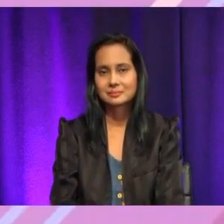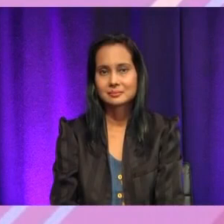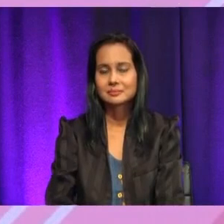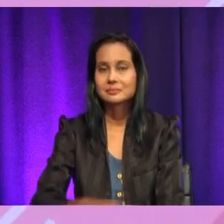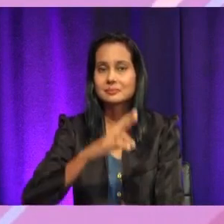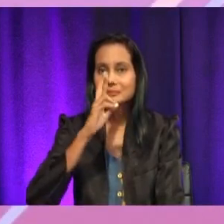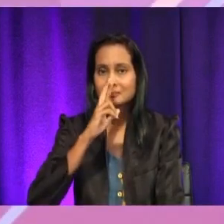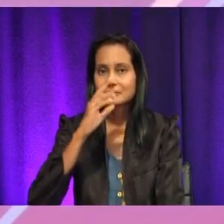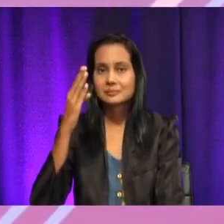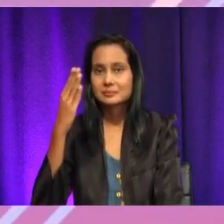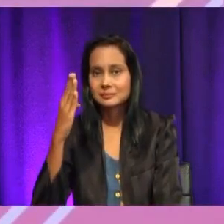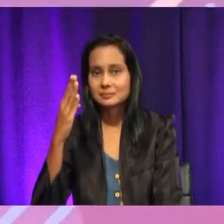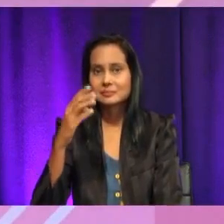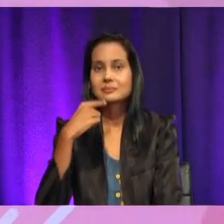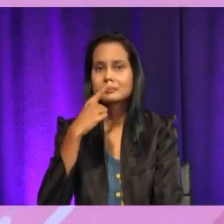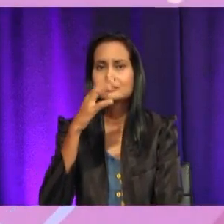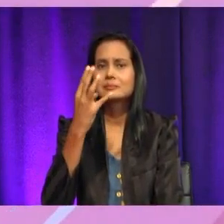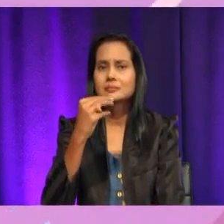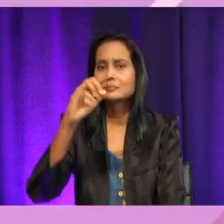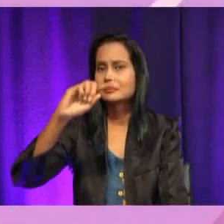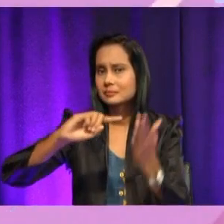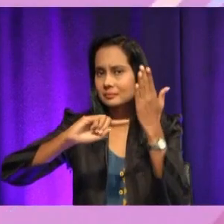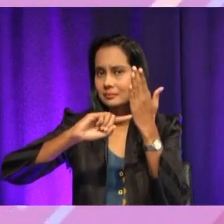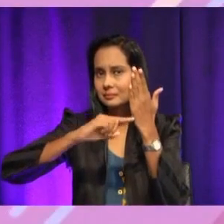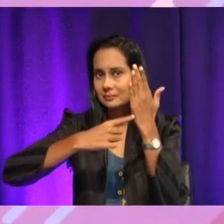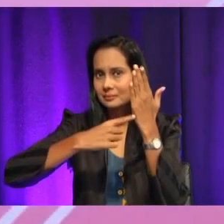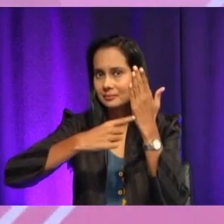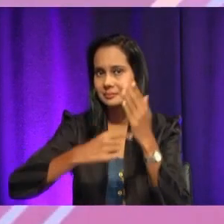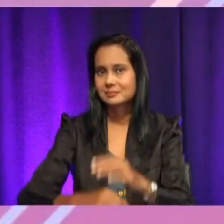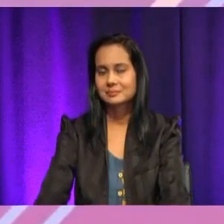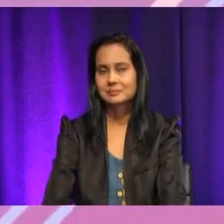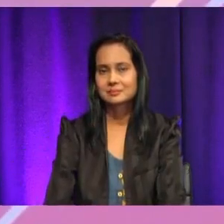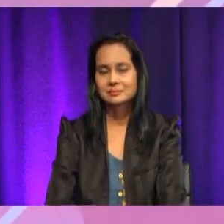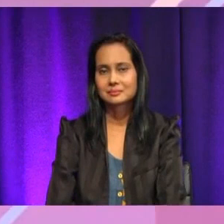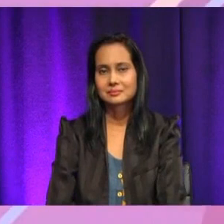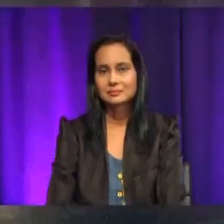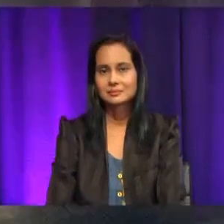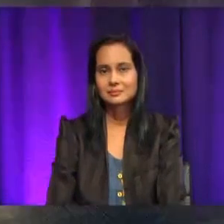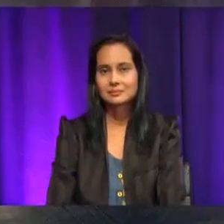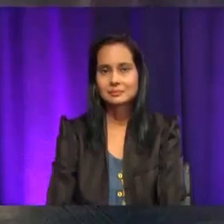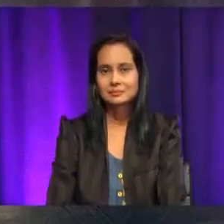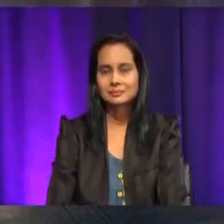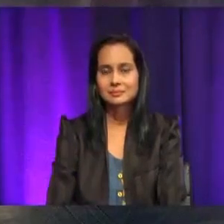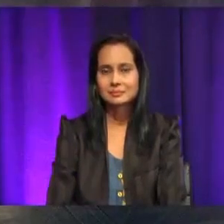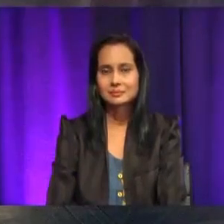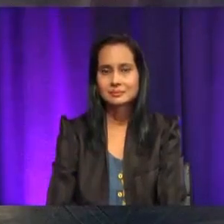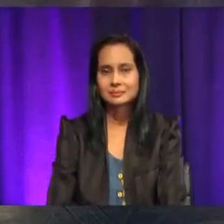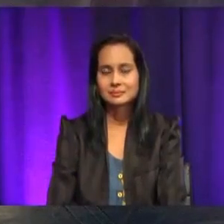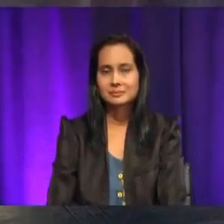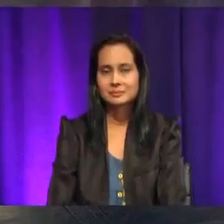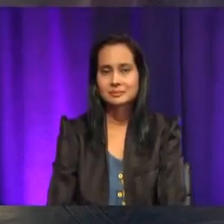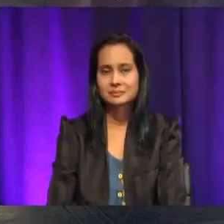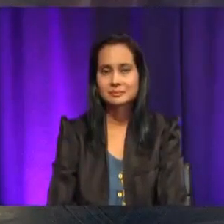merah, baju biru, kumpulan mana yang nak mula dulu? Hmm, cikgu rasa? Haa, cikgu dah nampak? Kai dah mengangkat